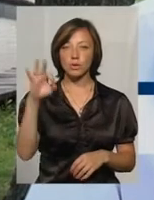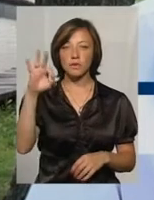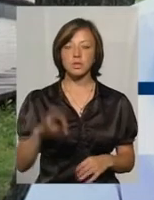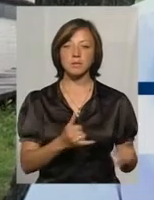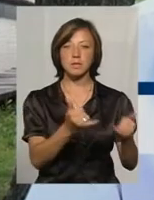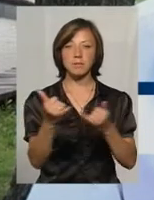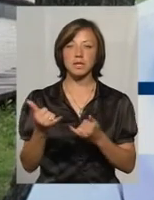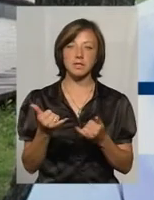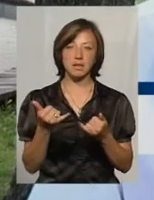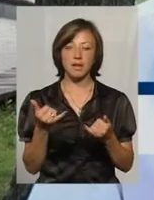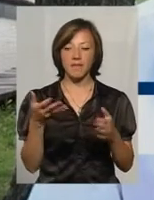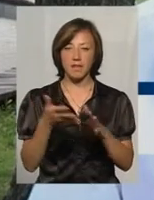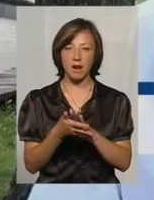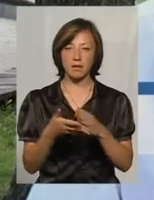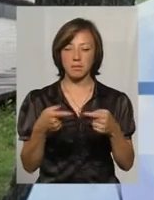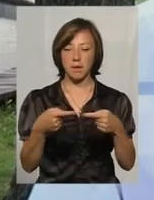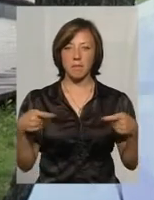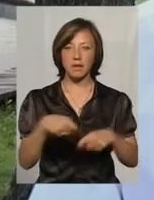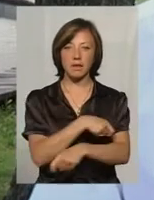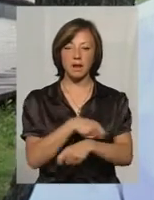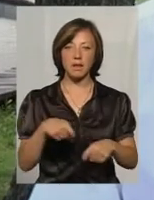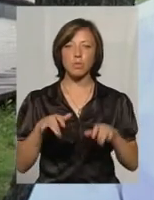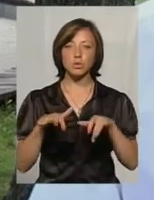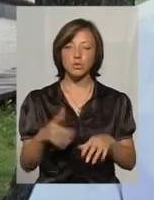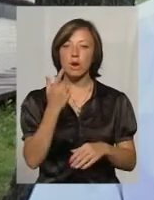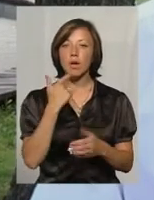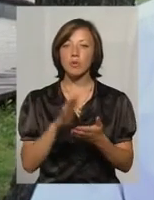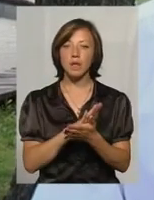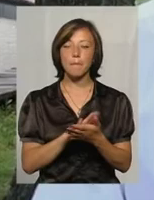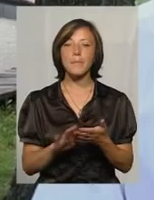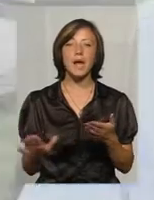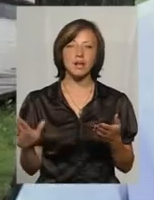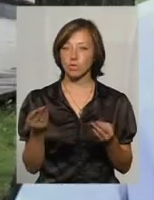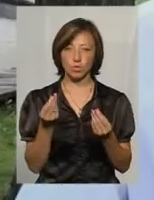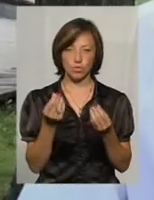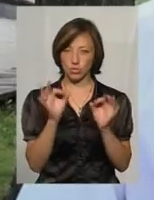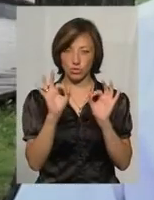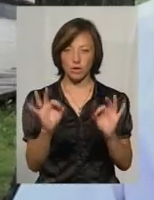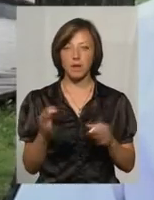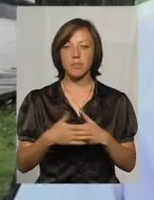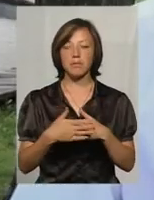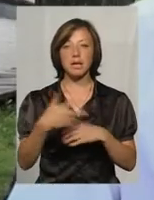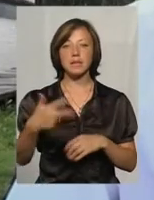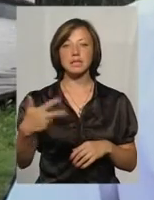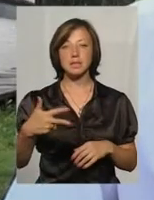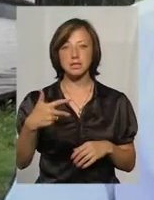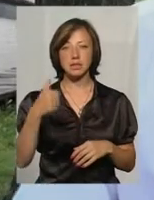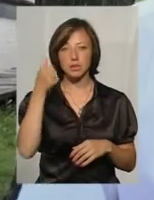витратними матеріалами, і процедуру гемодиалізу проходить безкоштовно. Біля 30 років